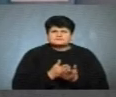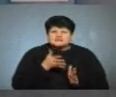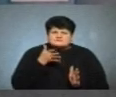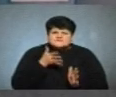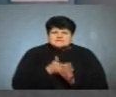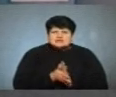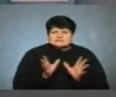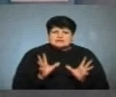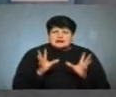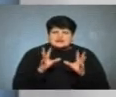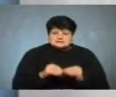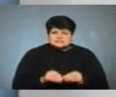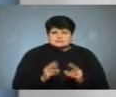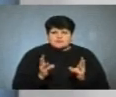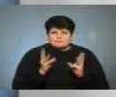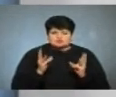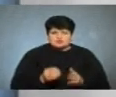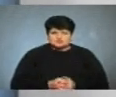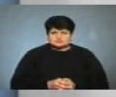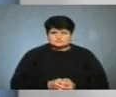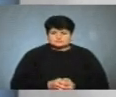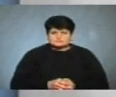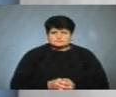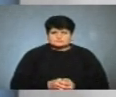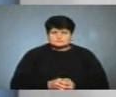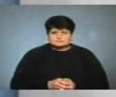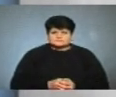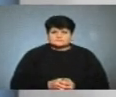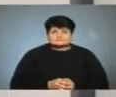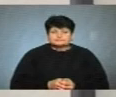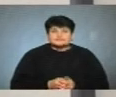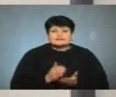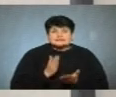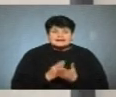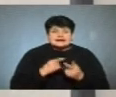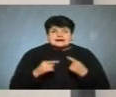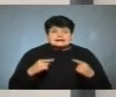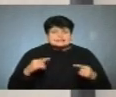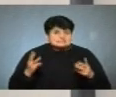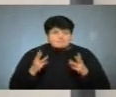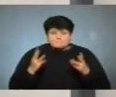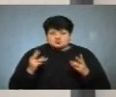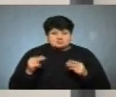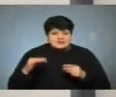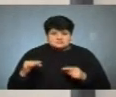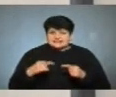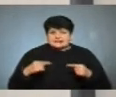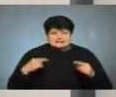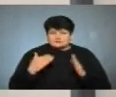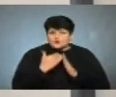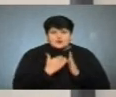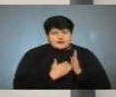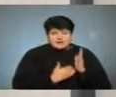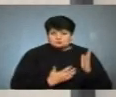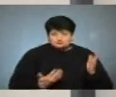гасіння пожеж в житловому секторі? Ну, є, як-то кажуть, різні пожежі, різного рангу, різної